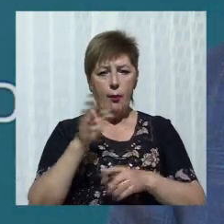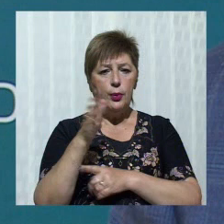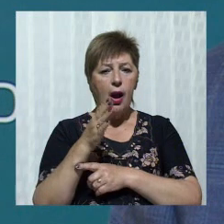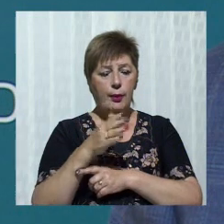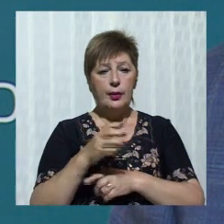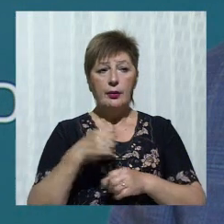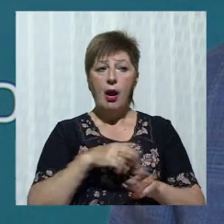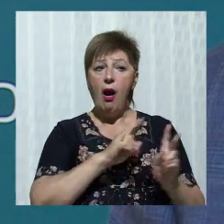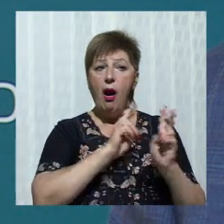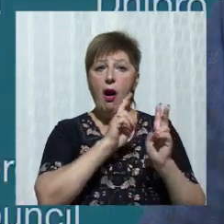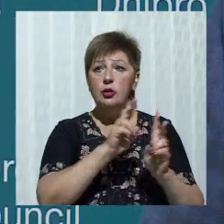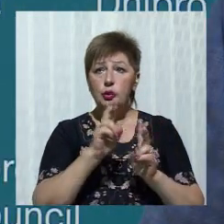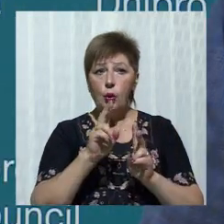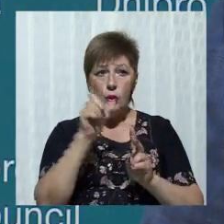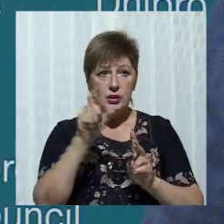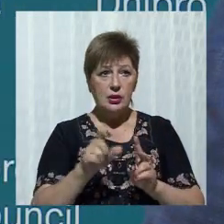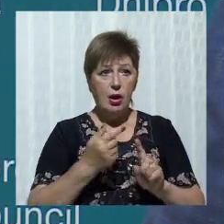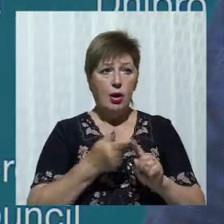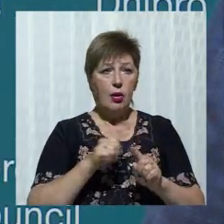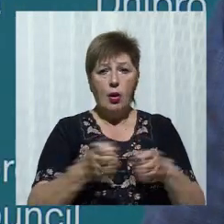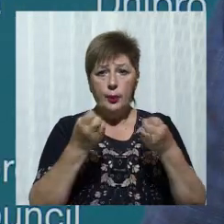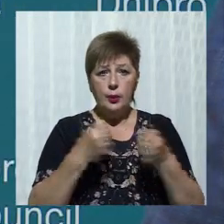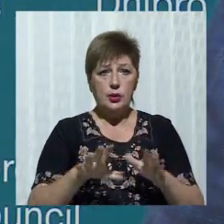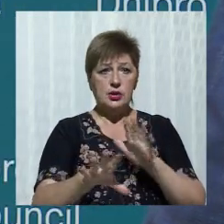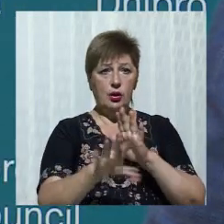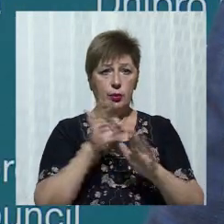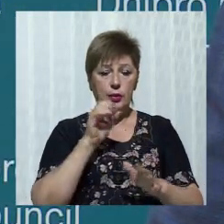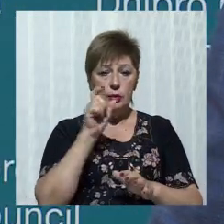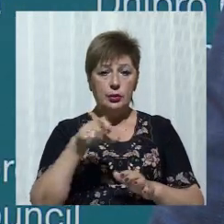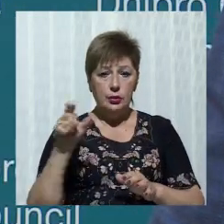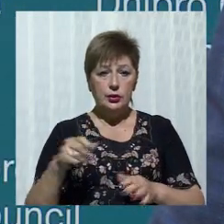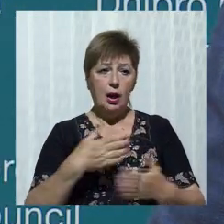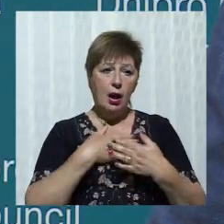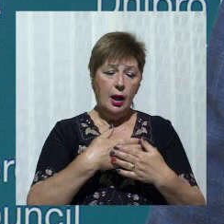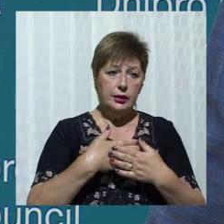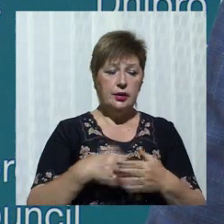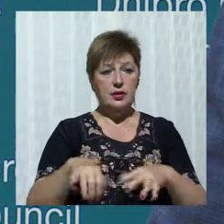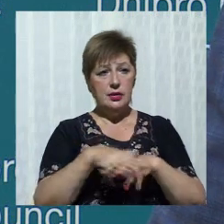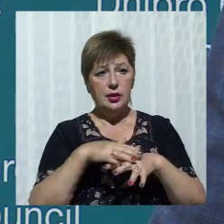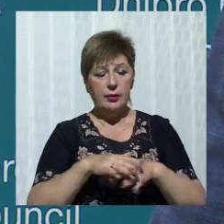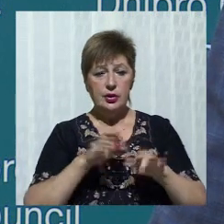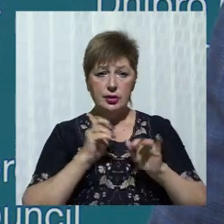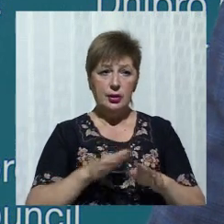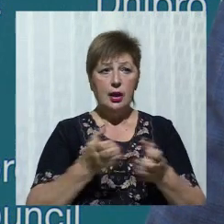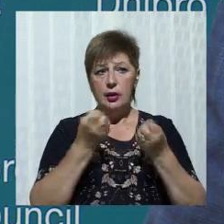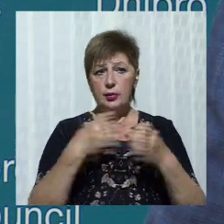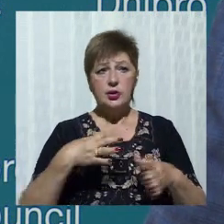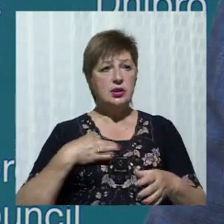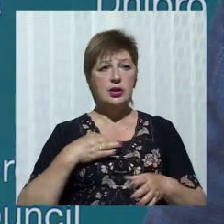а хтось, кого просто оберуть люди. Це може бути активіст, громадський діяч або просто небайдужий громадянин.